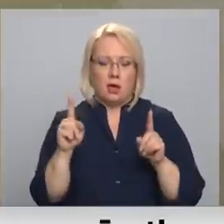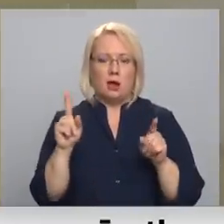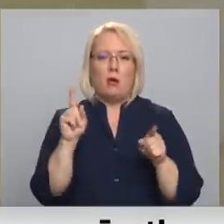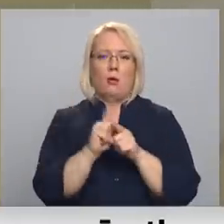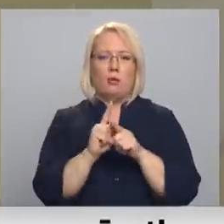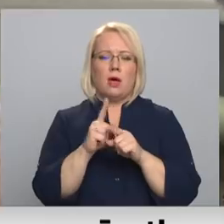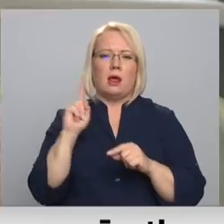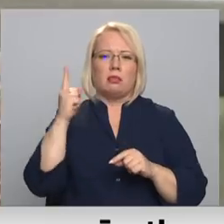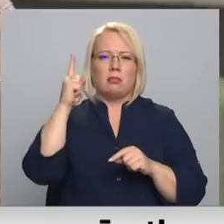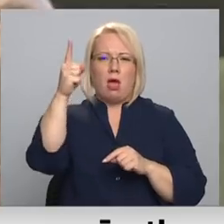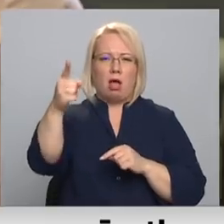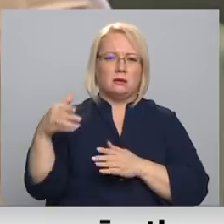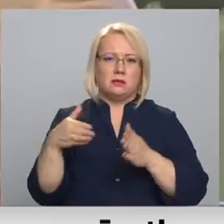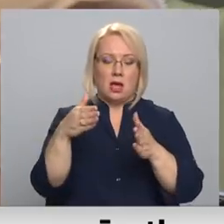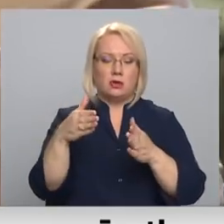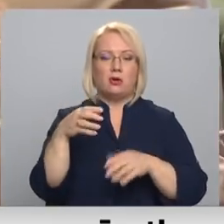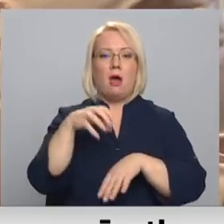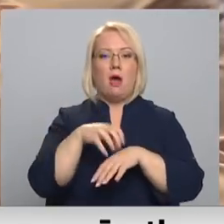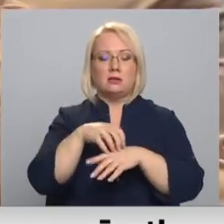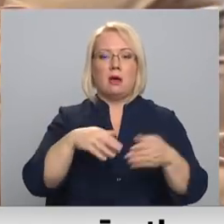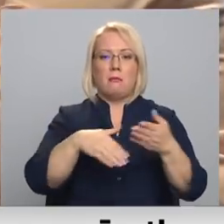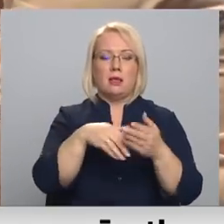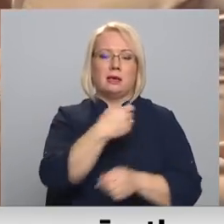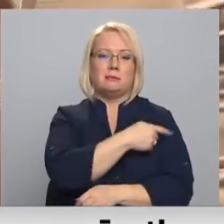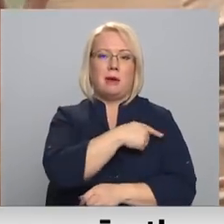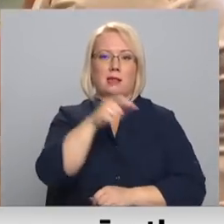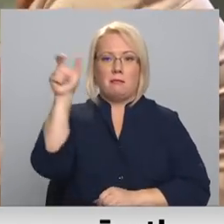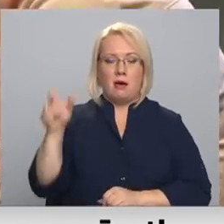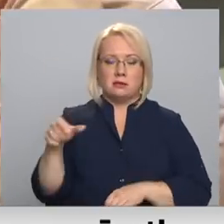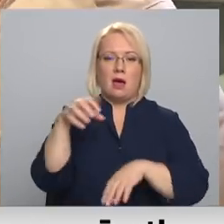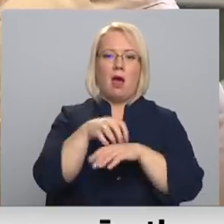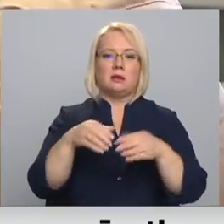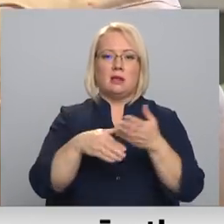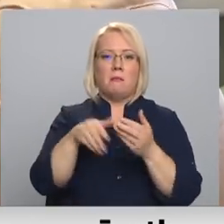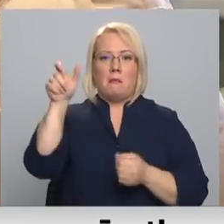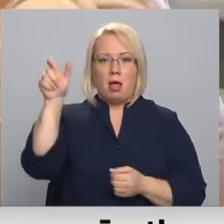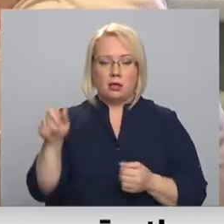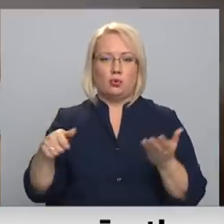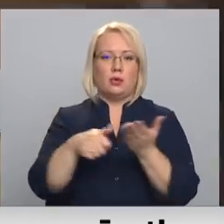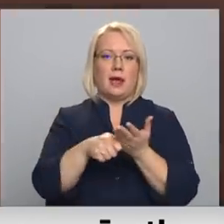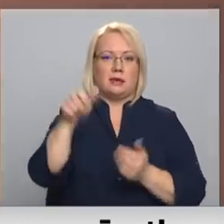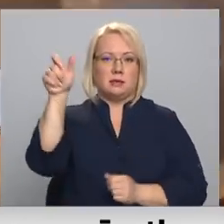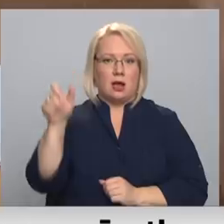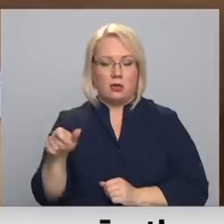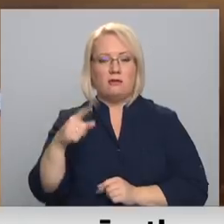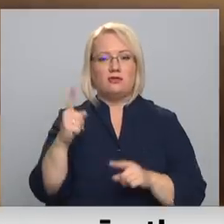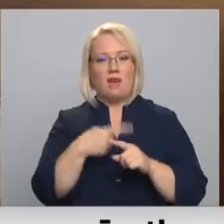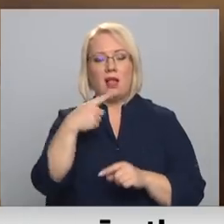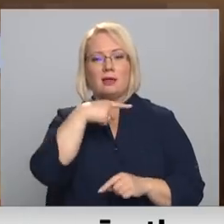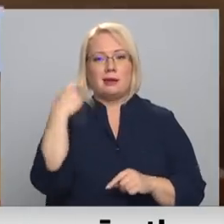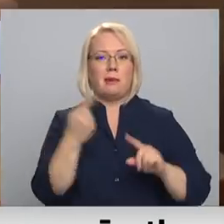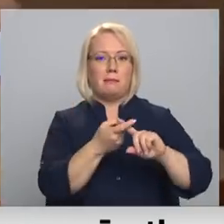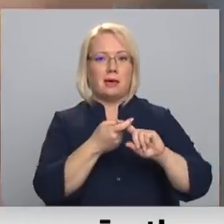attālumie. Daktarim praksē palīdz māsiņa ārsta palīgs un reģistratori. Vēl šodien viņš cerēja papildspēkos